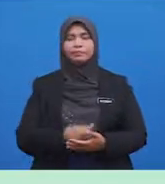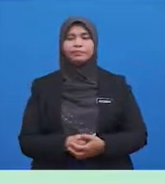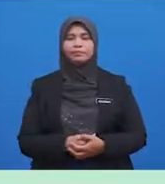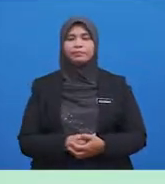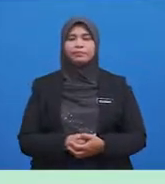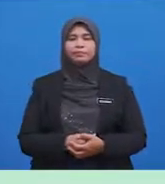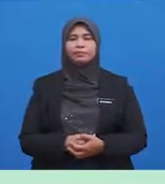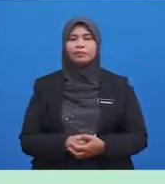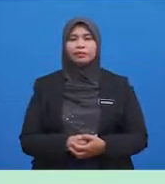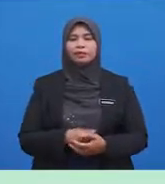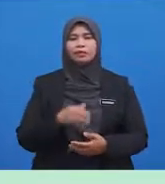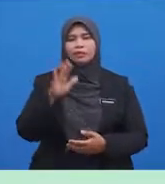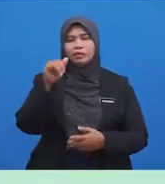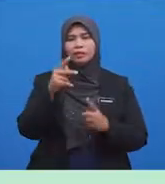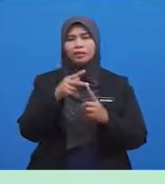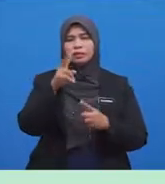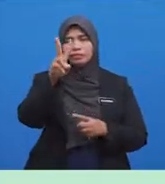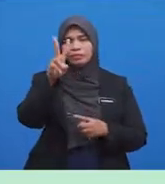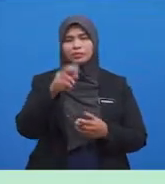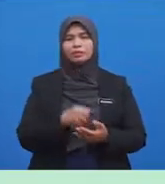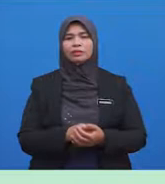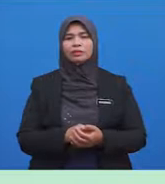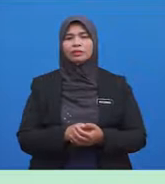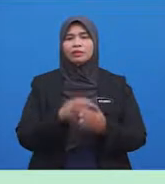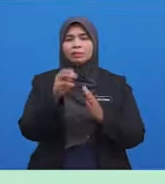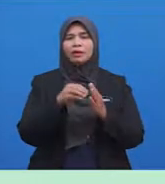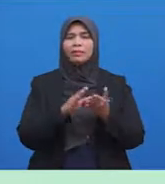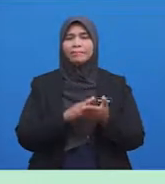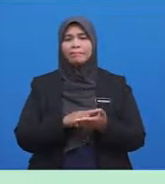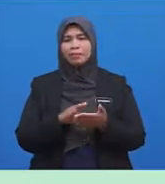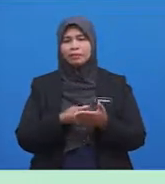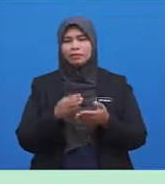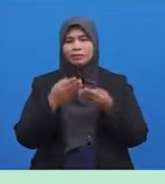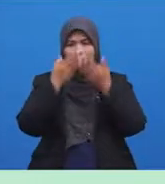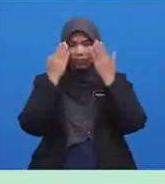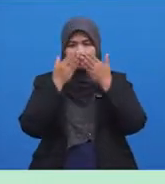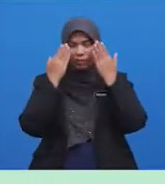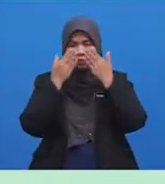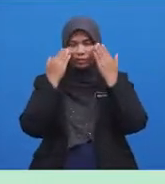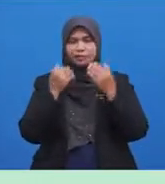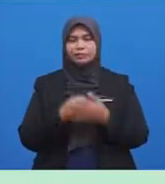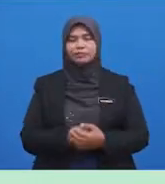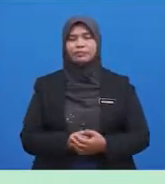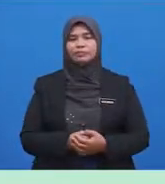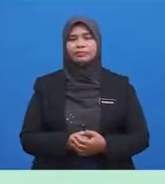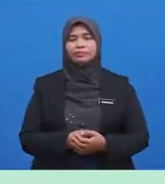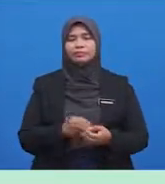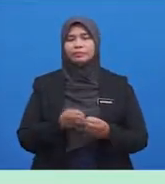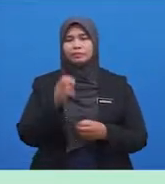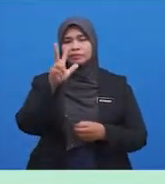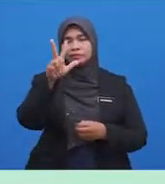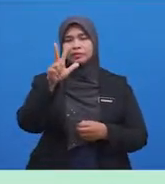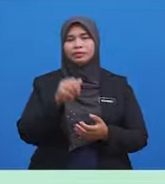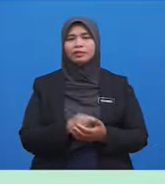Yang kedua, membasuh muka Yang ketiga,